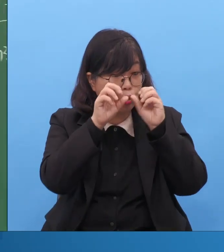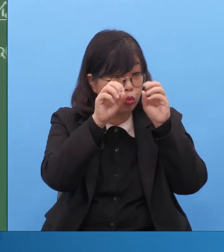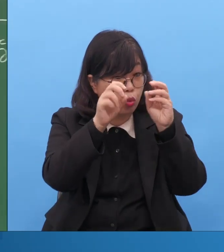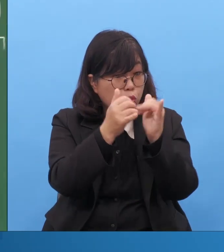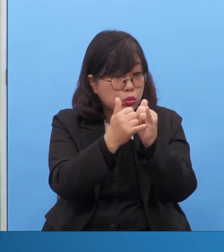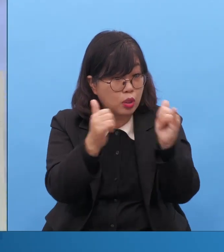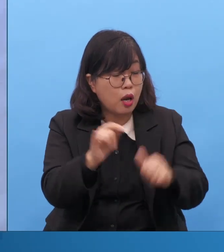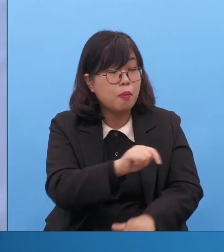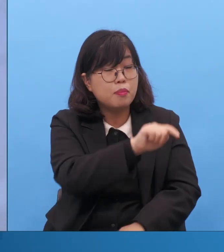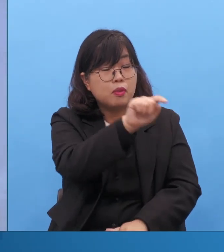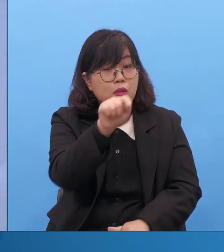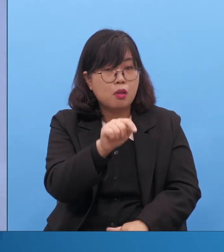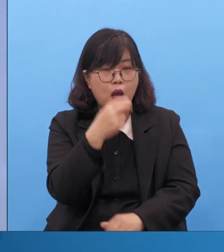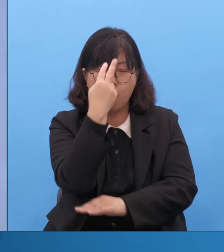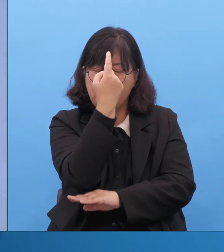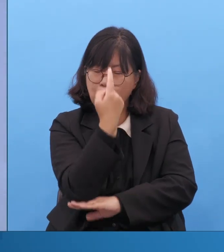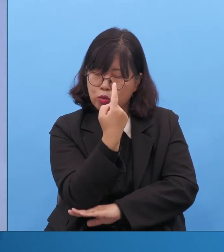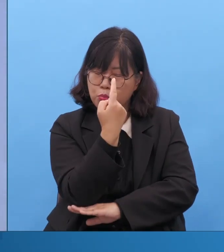세 가지입니다.